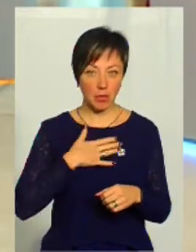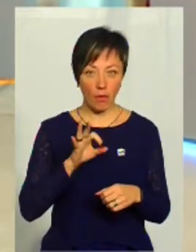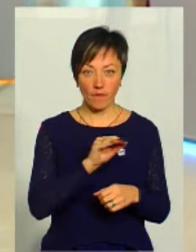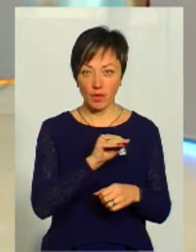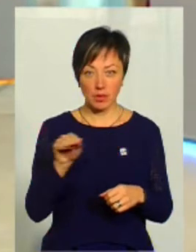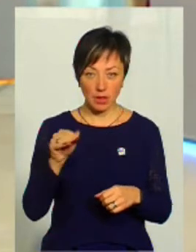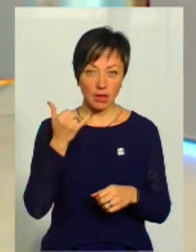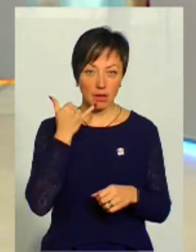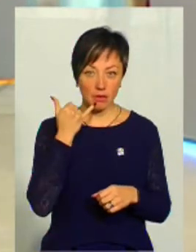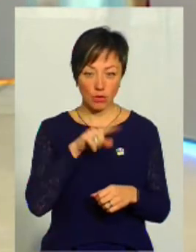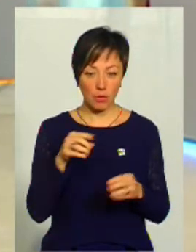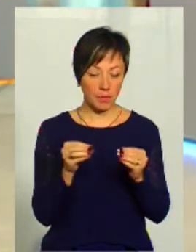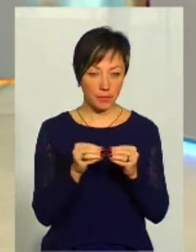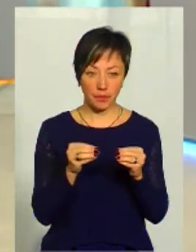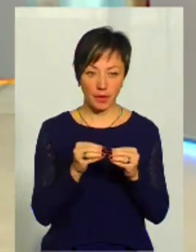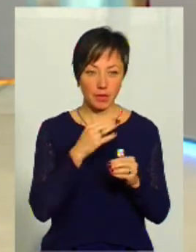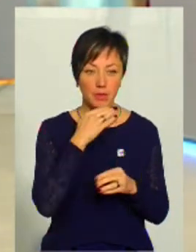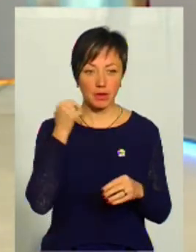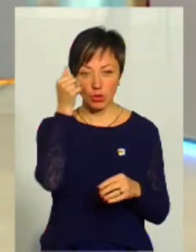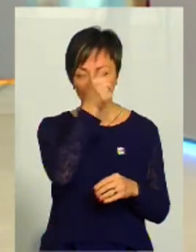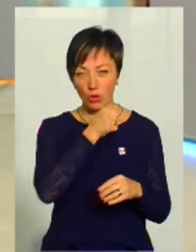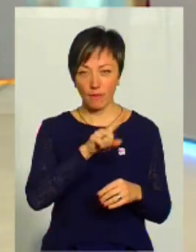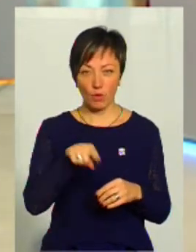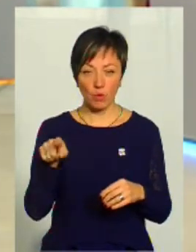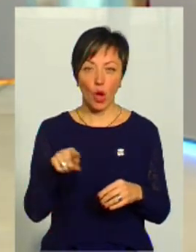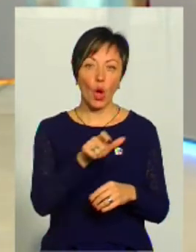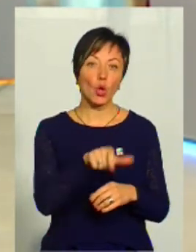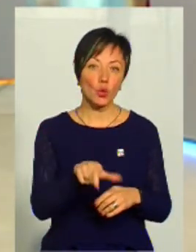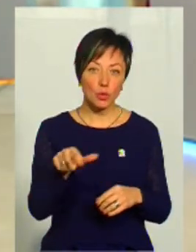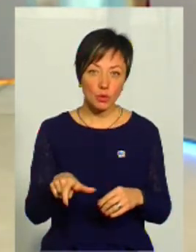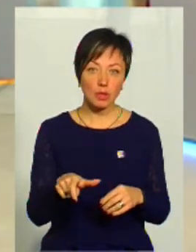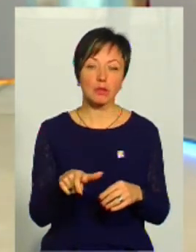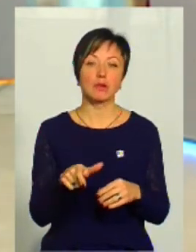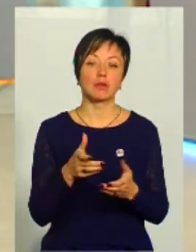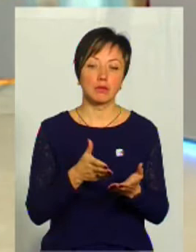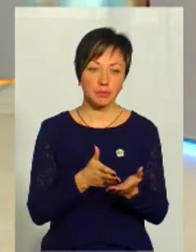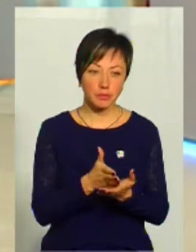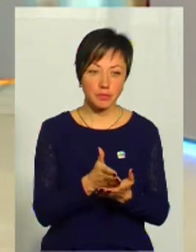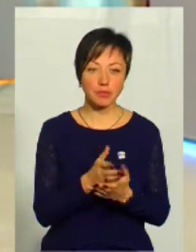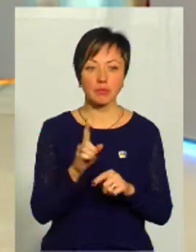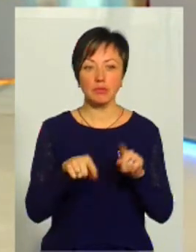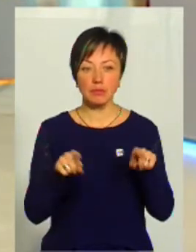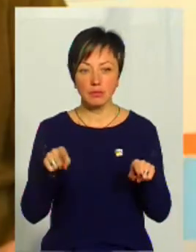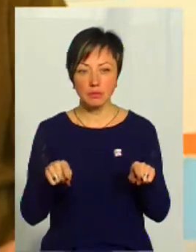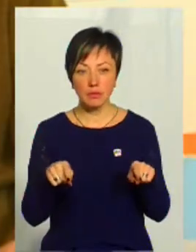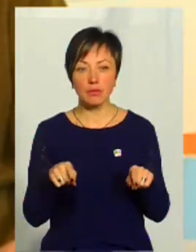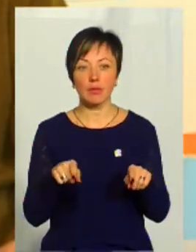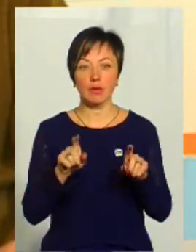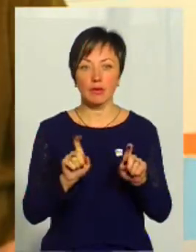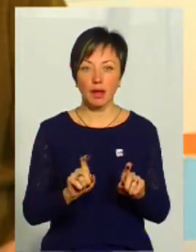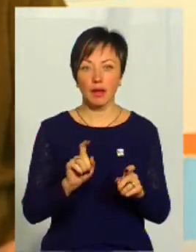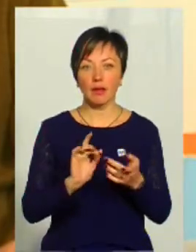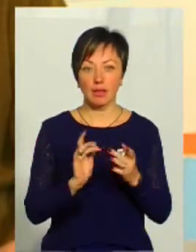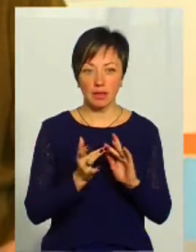номер офіційний телефон, який я не змінювала багато років. Тобто люди ці динаправлено час від часу сідають в